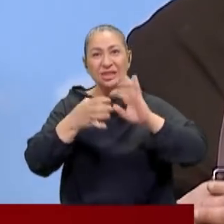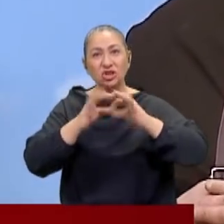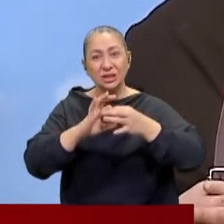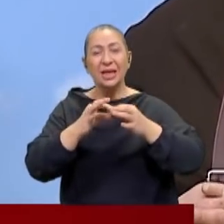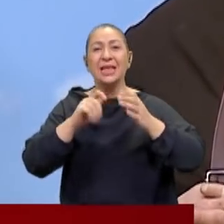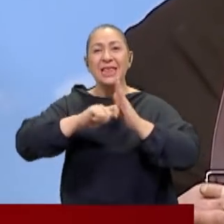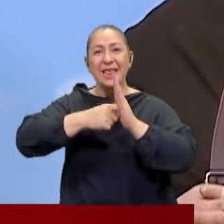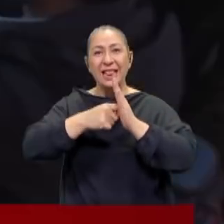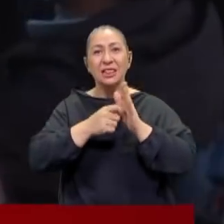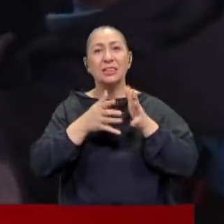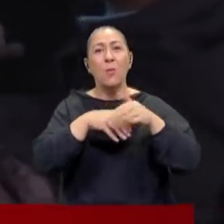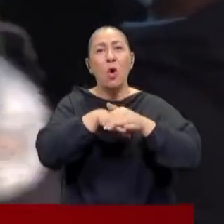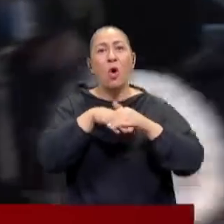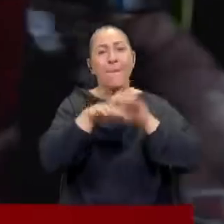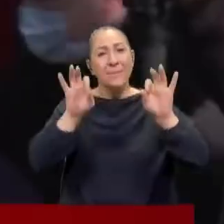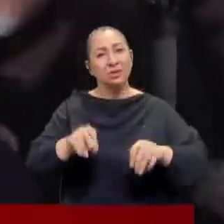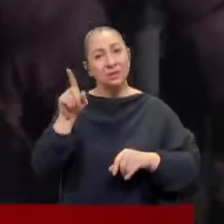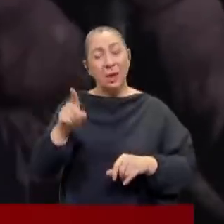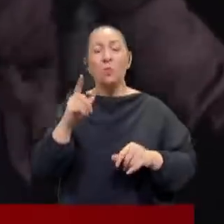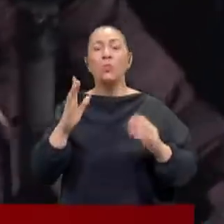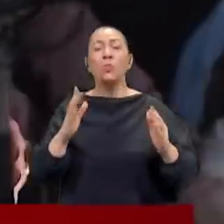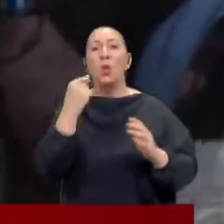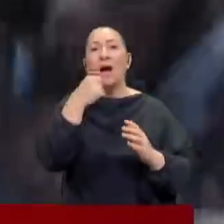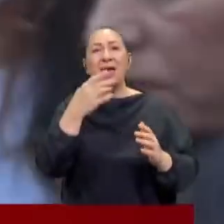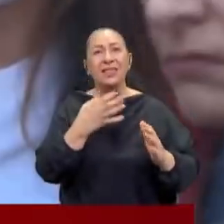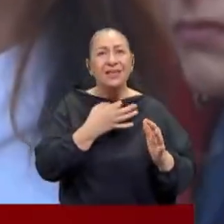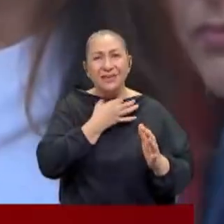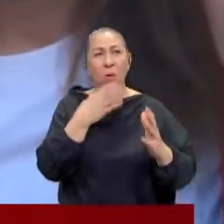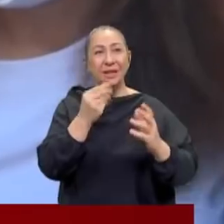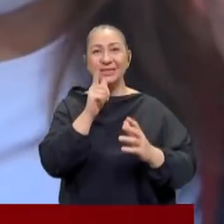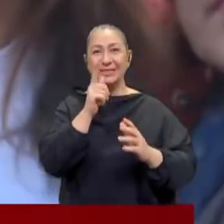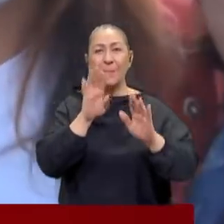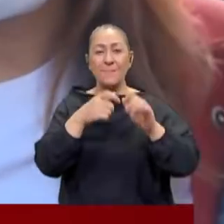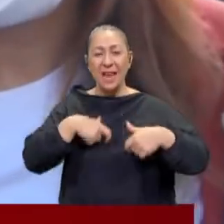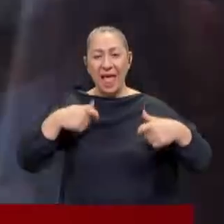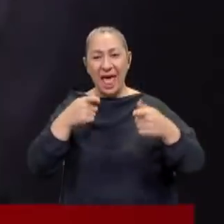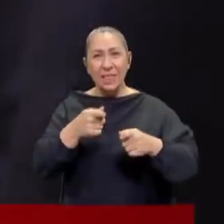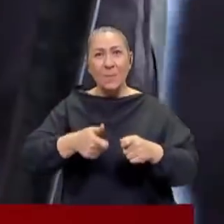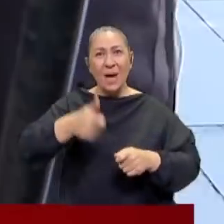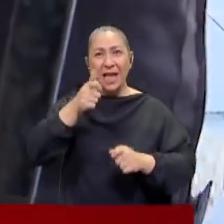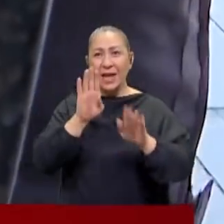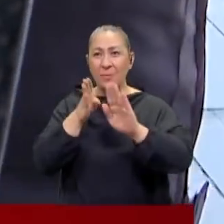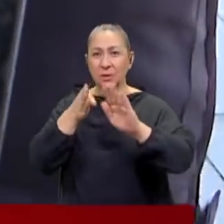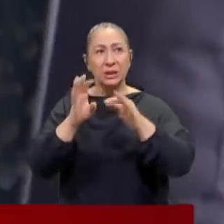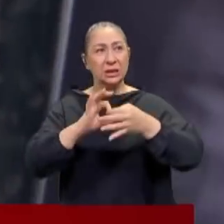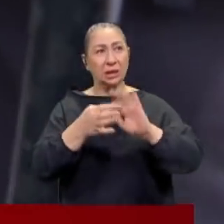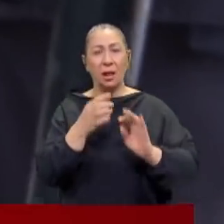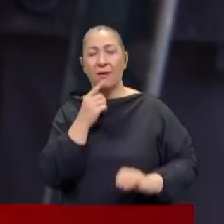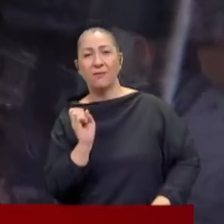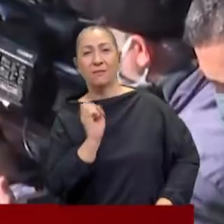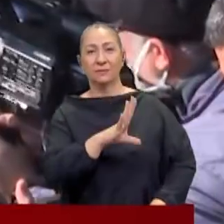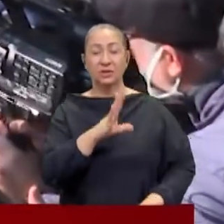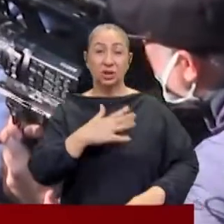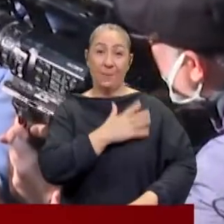depolasınlar kendilerine. Mülakat mağdurlarının sesini duyurmak için gittiğim İlletim Bakanlığı kapısına vurulan zincire kilide böyle gönderme yaptı CHP